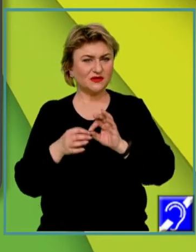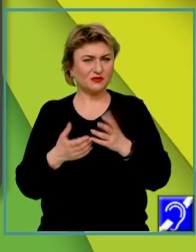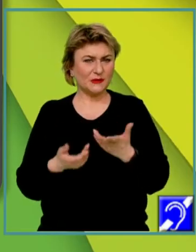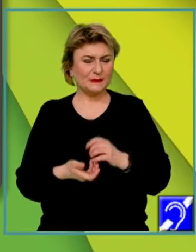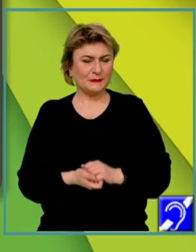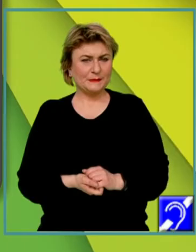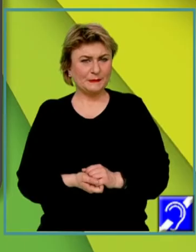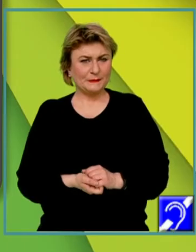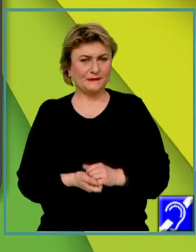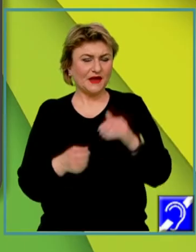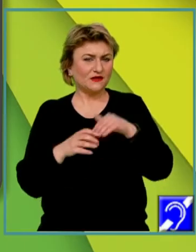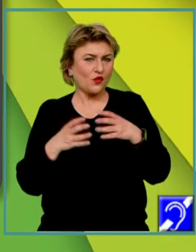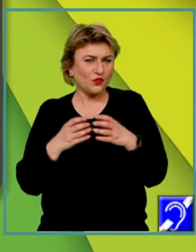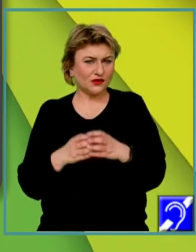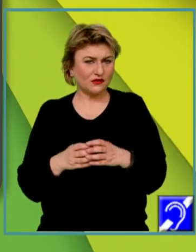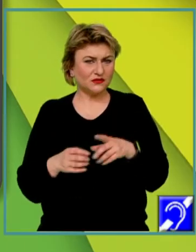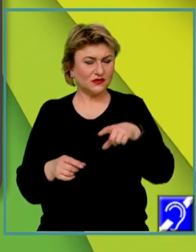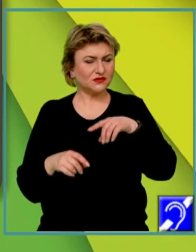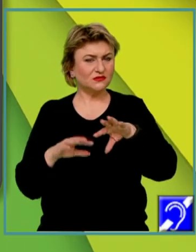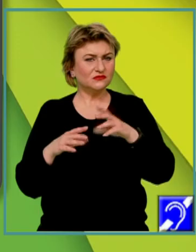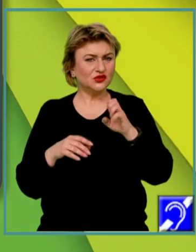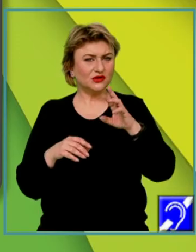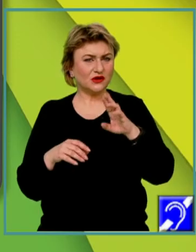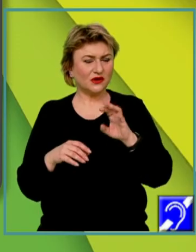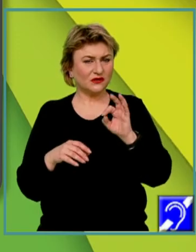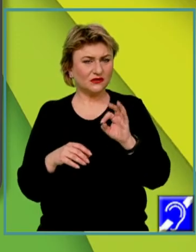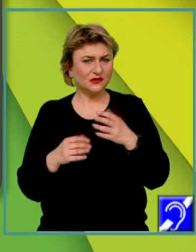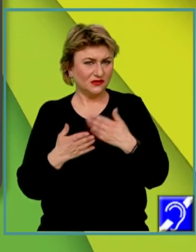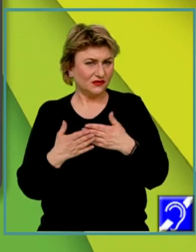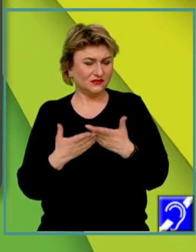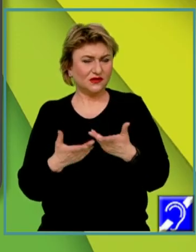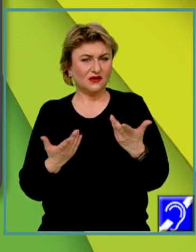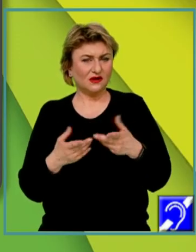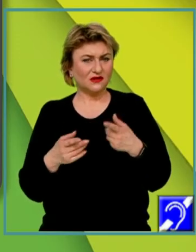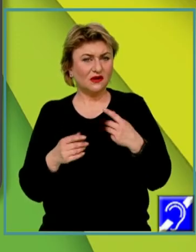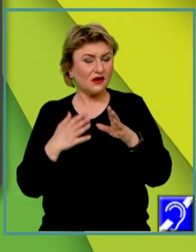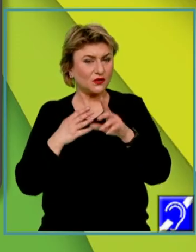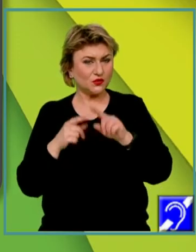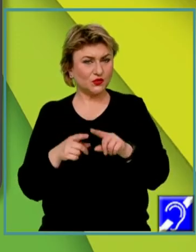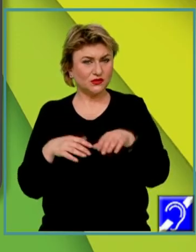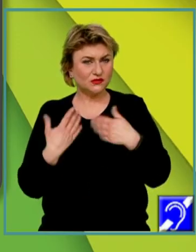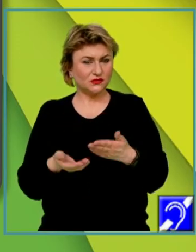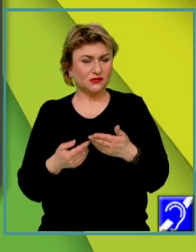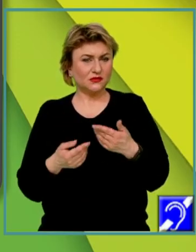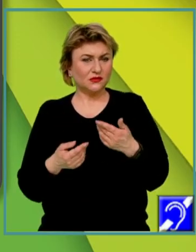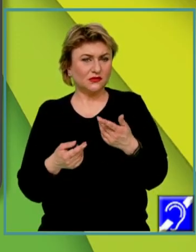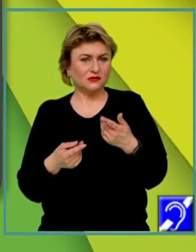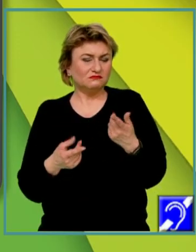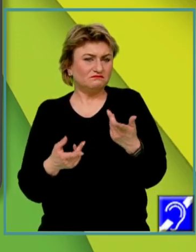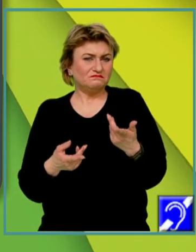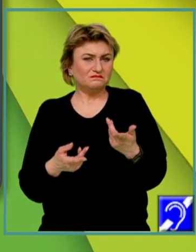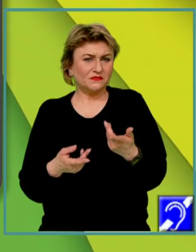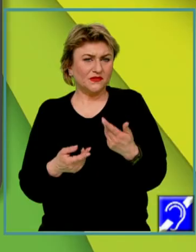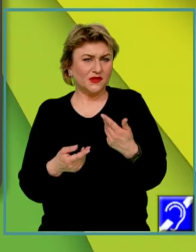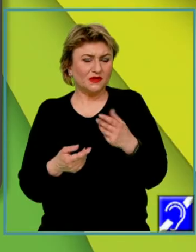într-o comunitate este generat de acest status care, la rândul lui, generează o anumită influență socială.